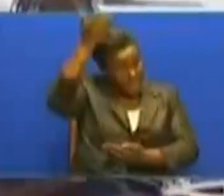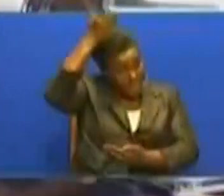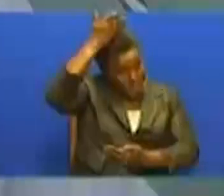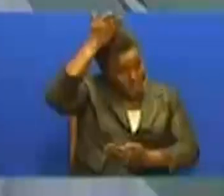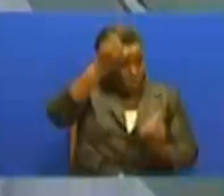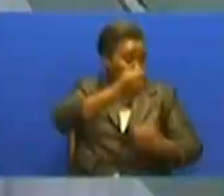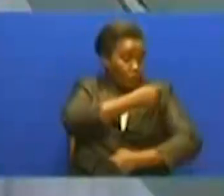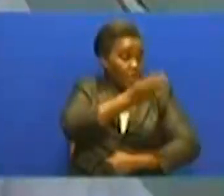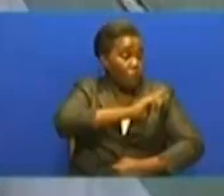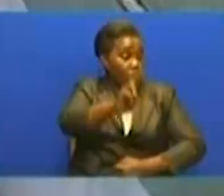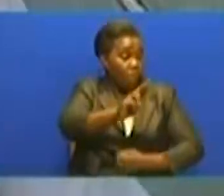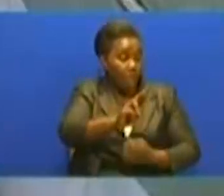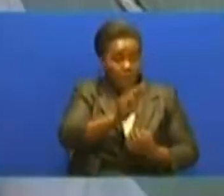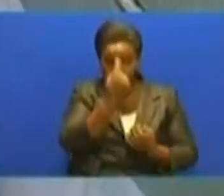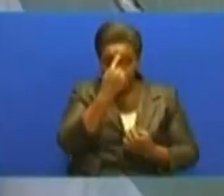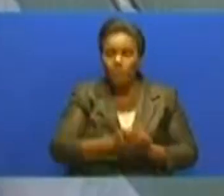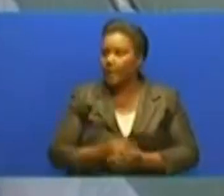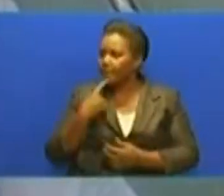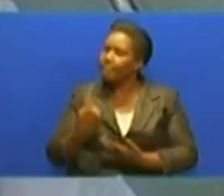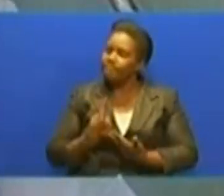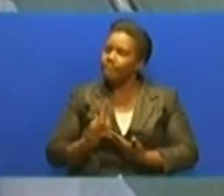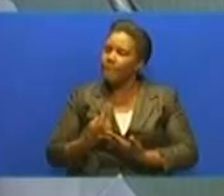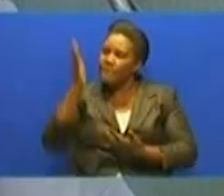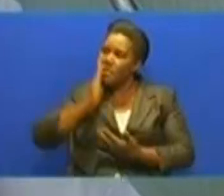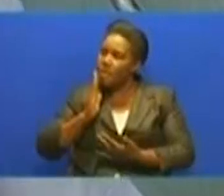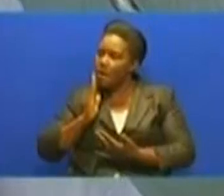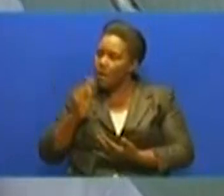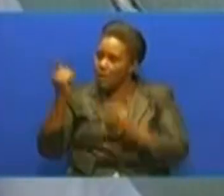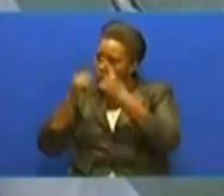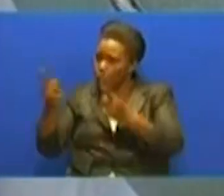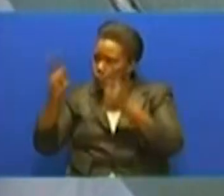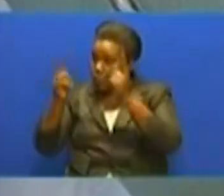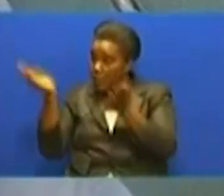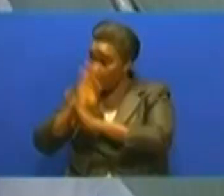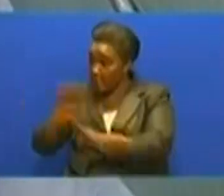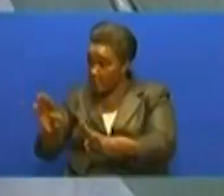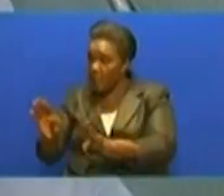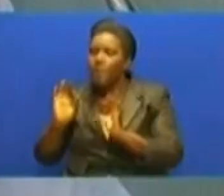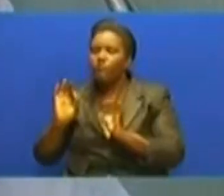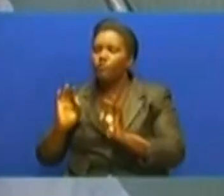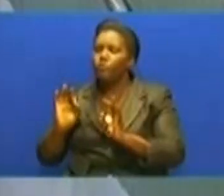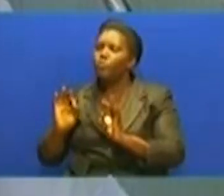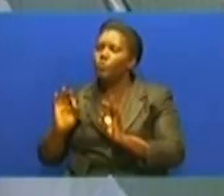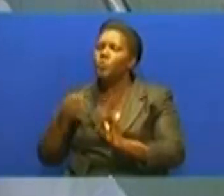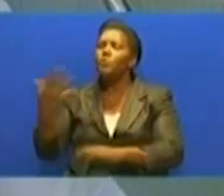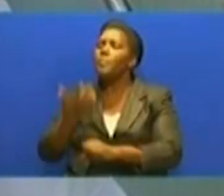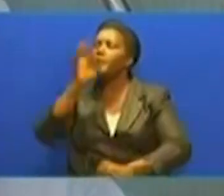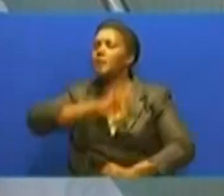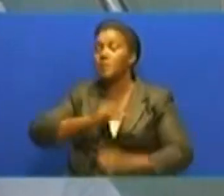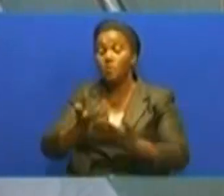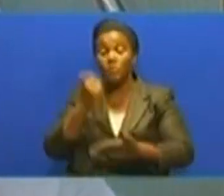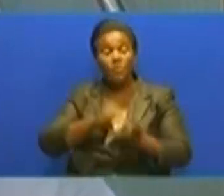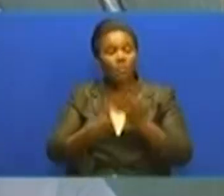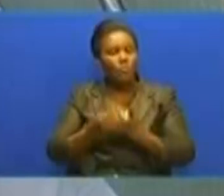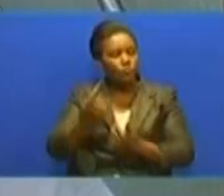karika hospital ya rufa ya dodoma Vijana wanapo maliza vio moja kwa moja Owe wanachukulio kwenye sekola ajira Kwa sababu